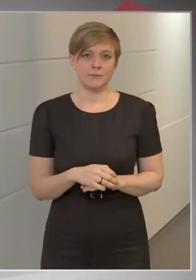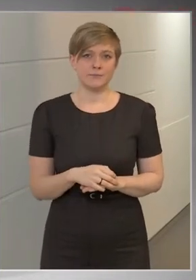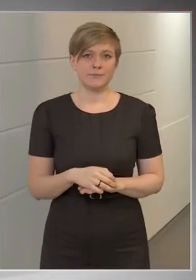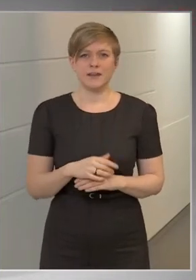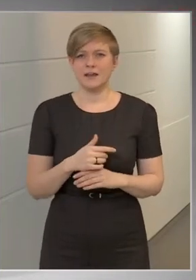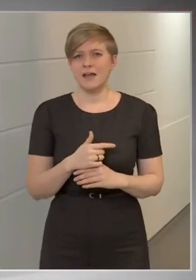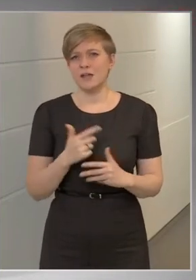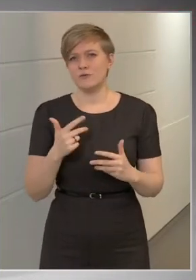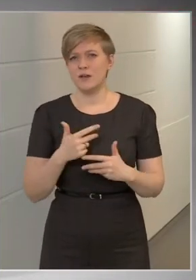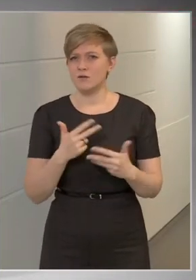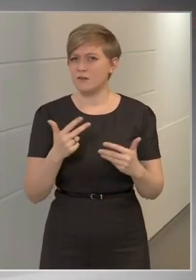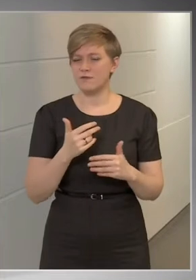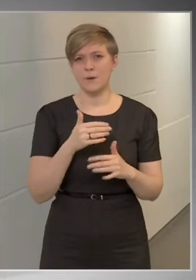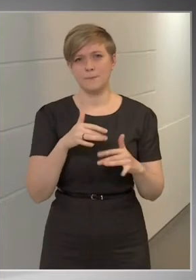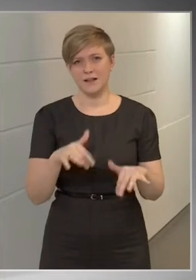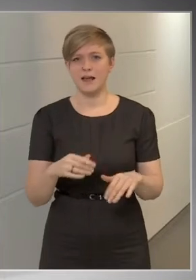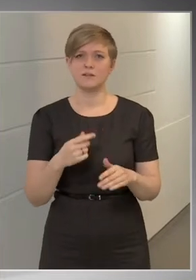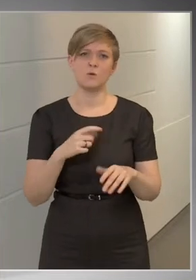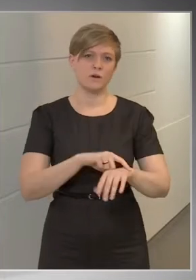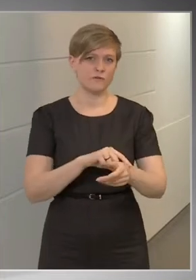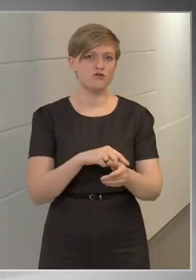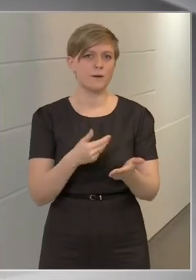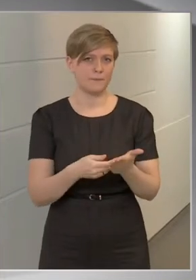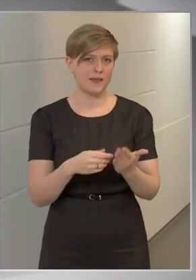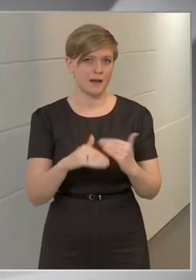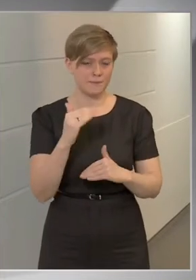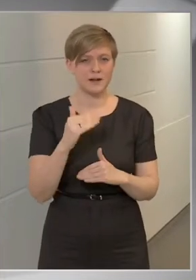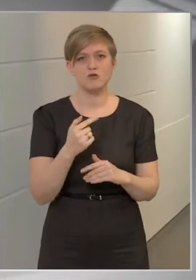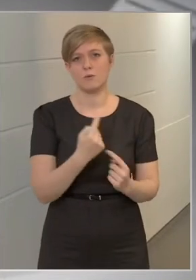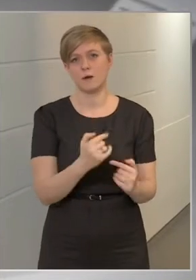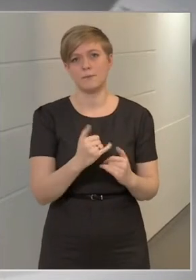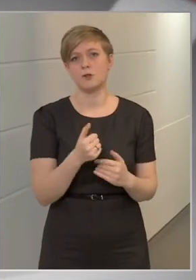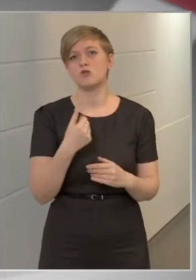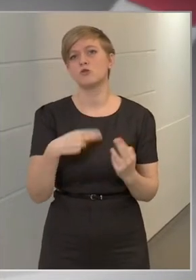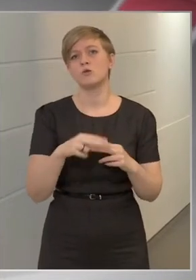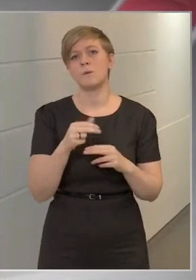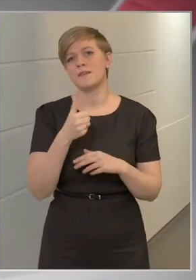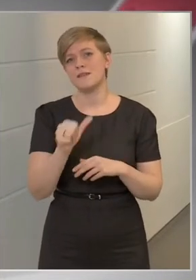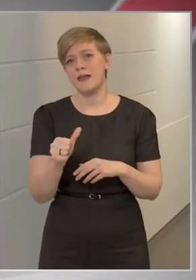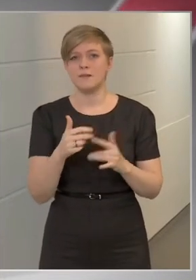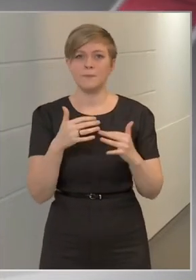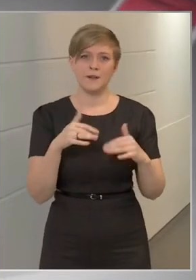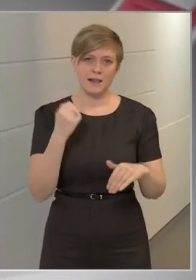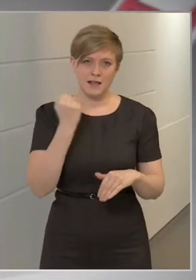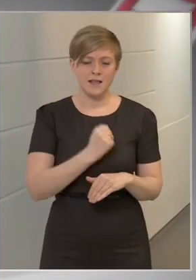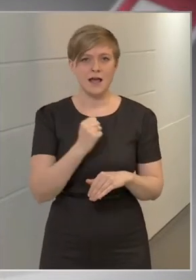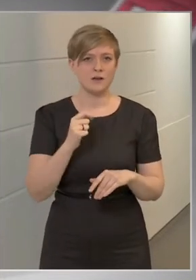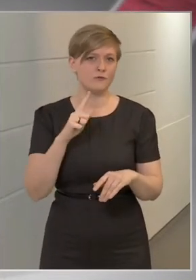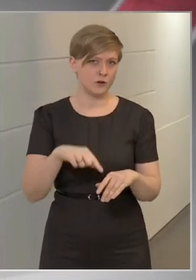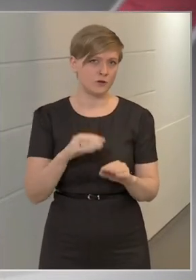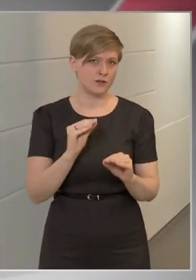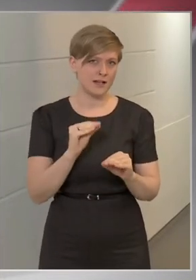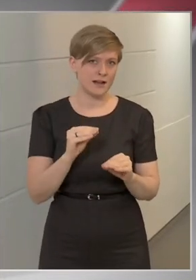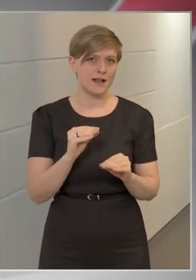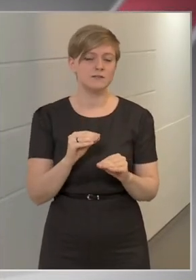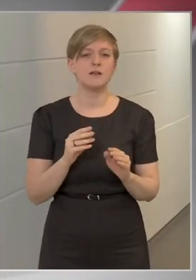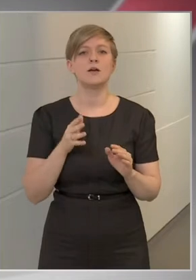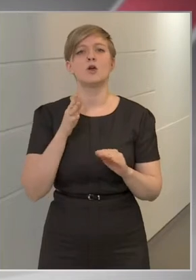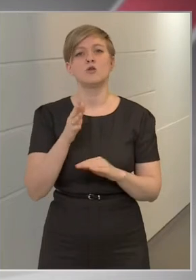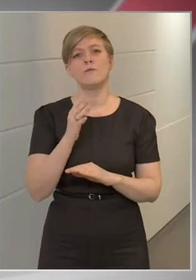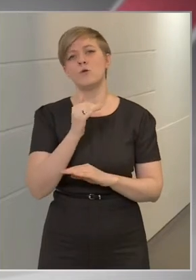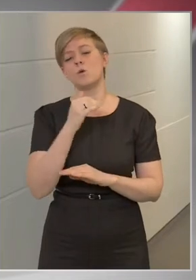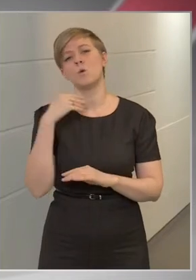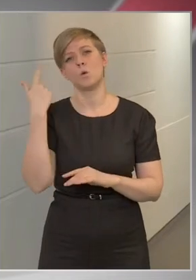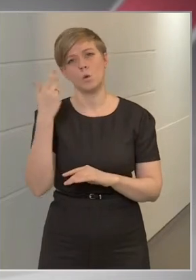-80 milliárd forintot jelent, az orvosi véremelés pedig önmagában is több 100 milliárd forintot jelent, tehát ezeket a jövő évi költségvetés biztosítani